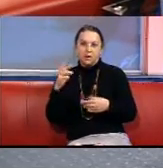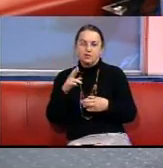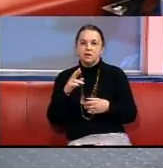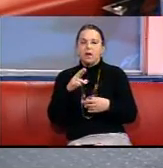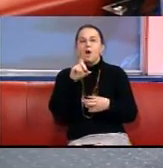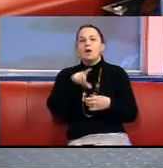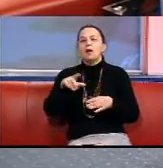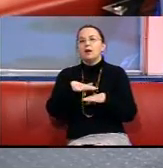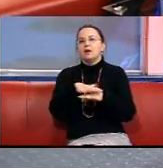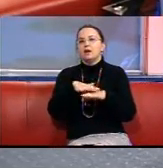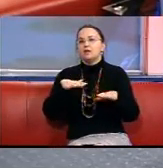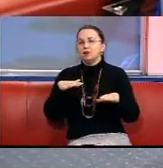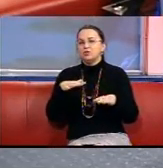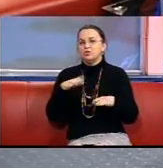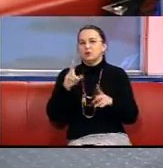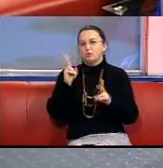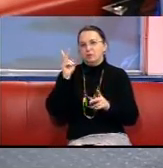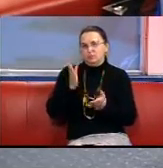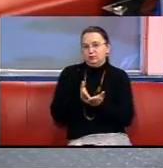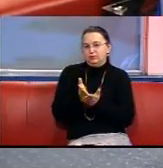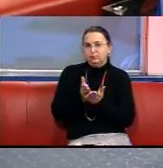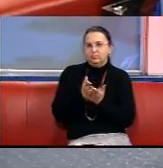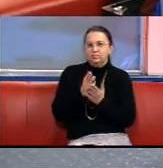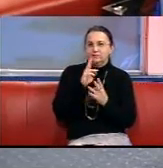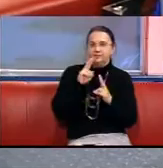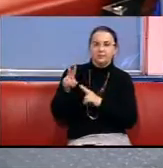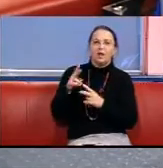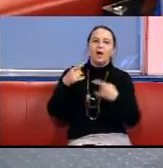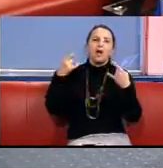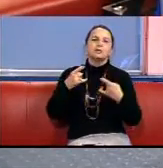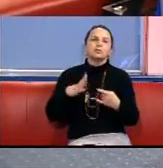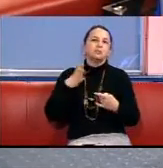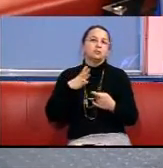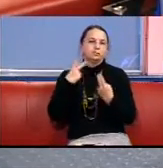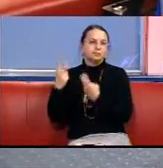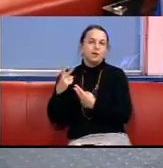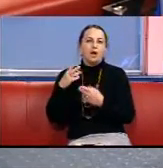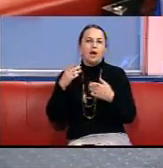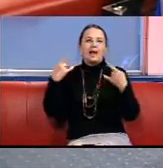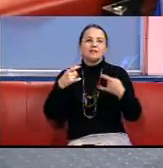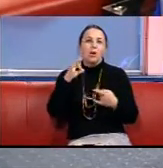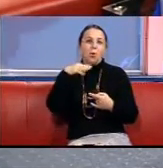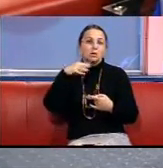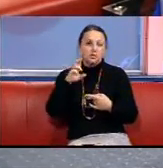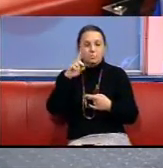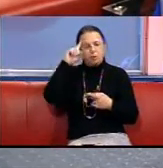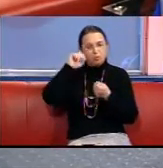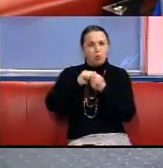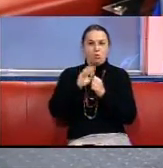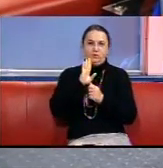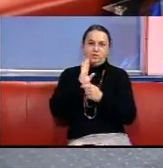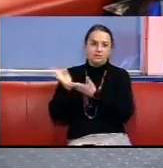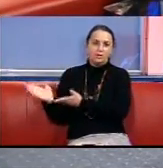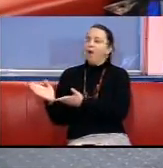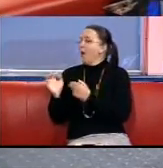гадачі зі стажем Гадачі каналу ОТБ зі стажем пам'ятають безумовно Тетяну Як